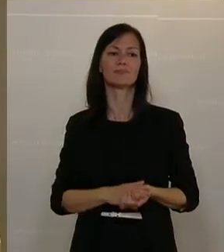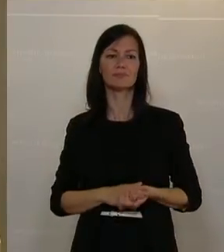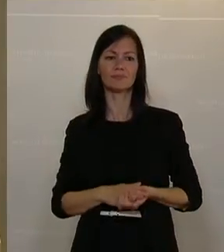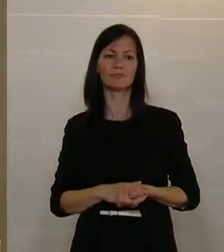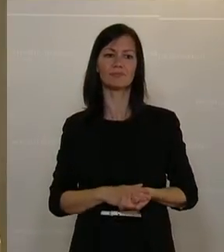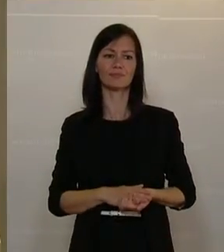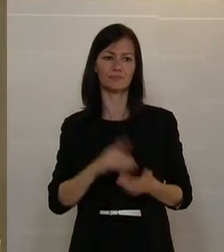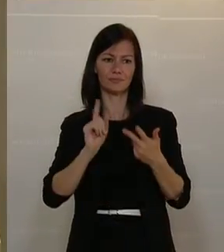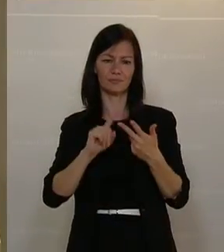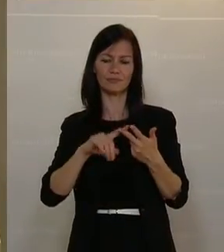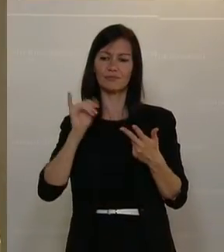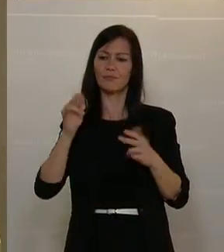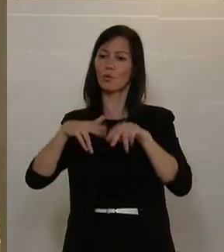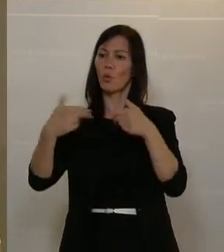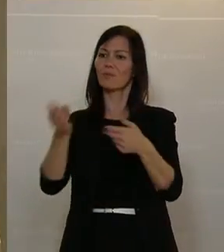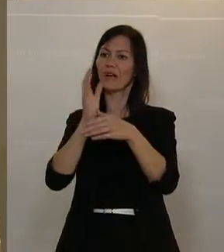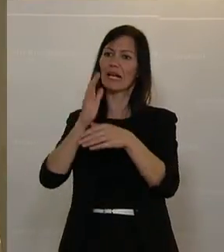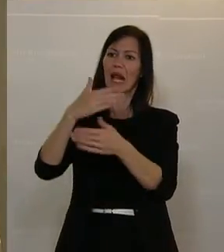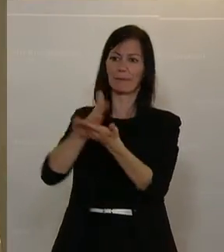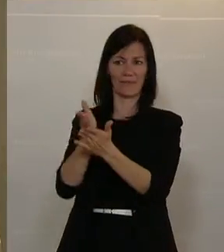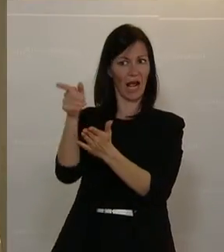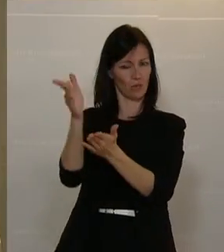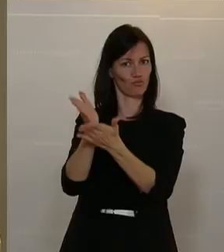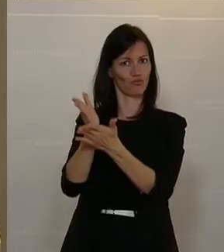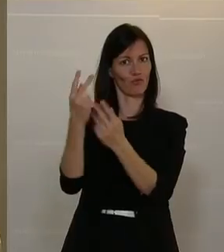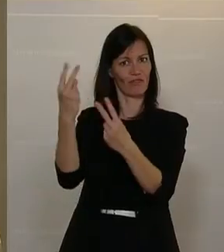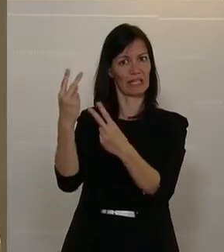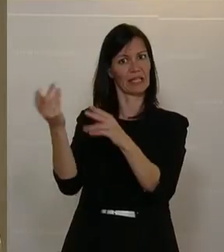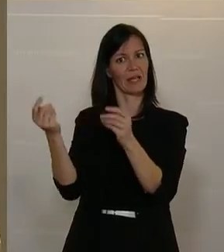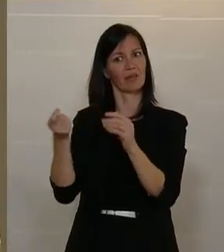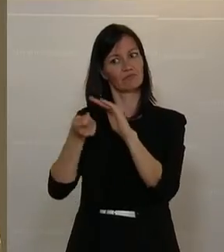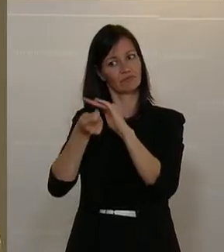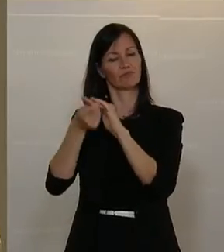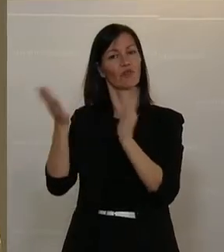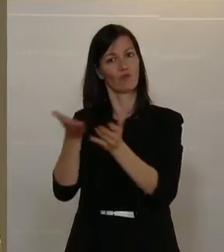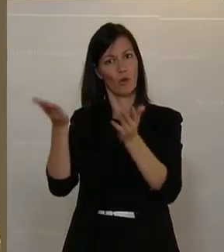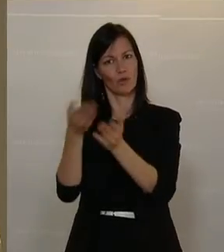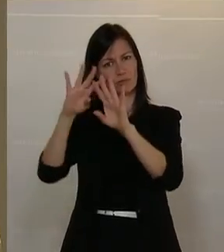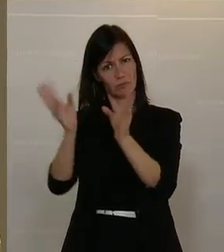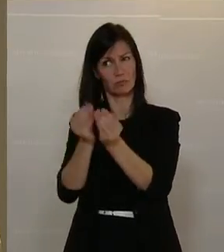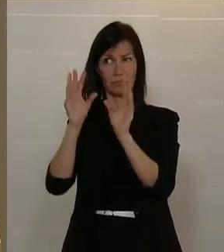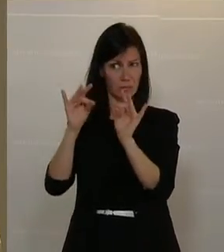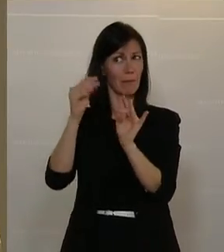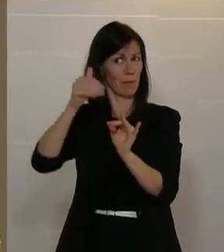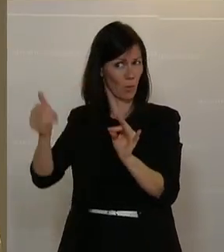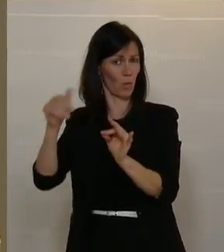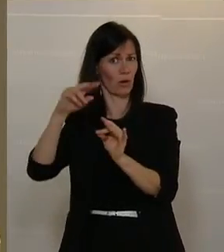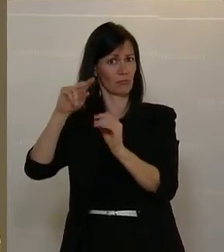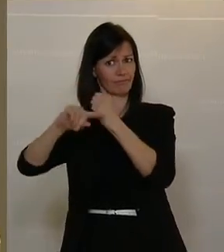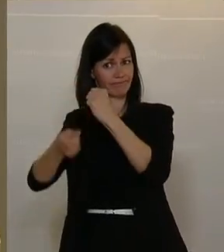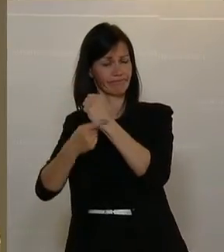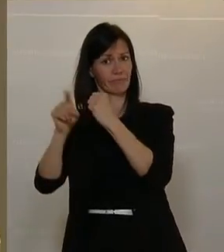aus dem Umweltressort bereits ein sehr wichtiges Förderinstrument im Ausmaß von 10 Millionen gibt, ist